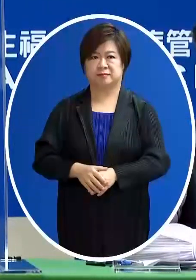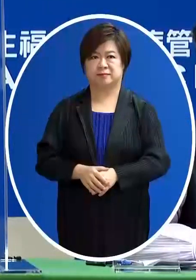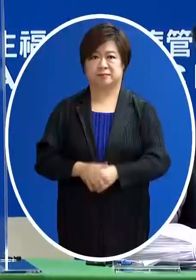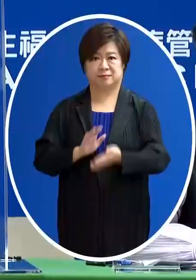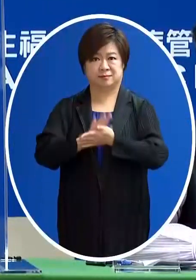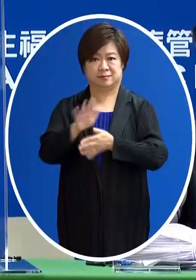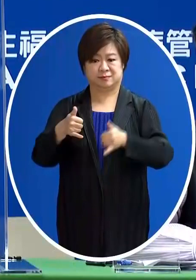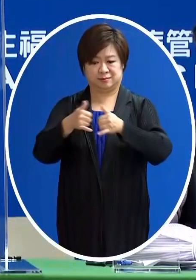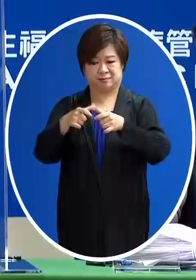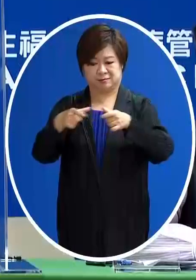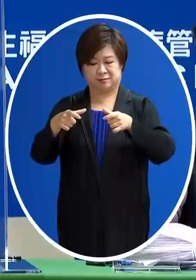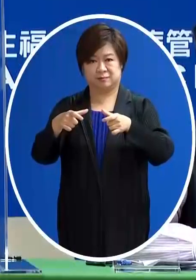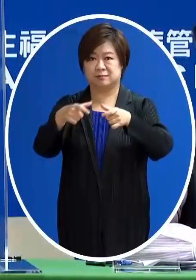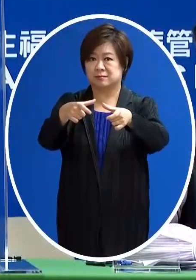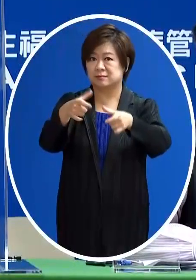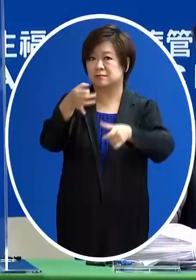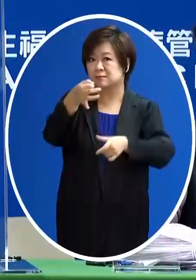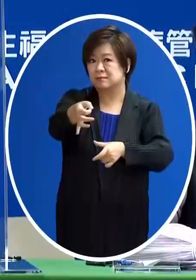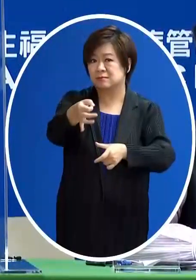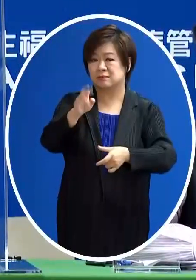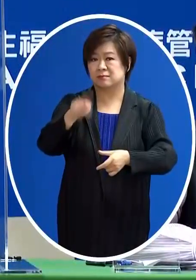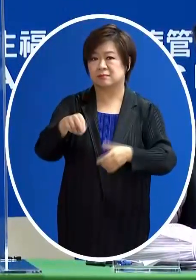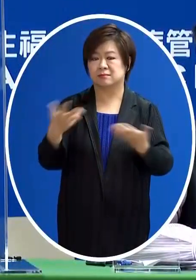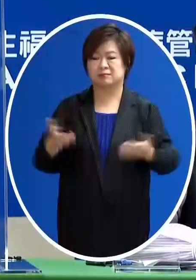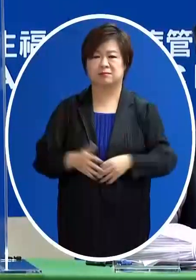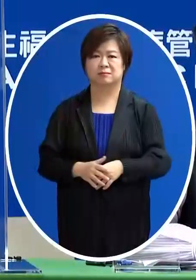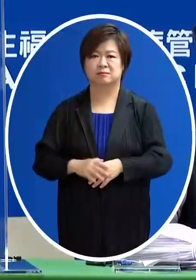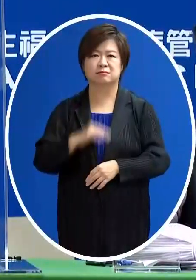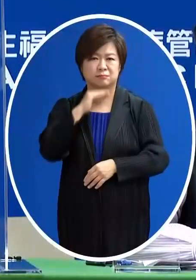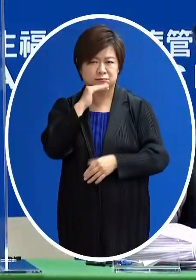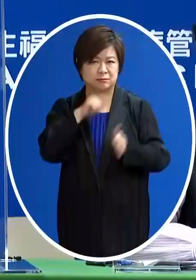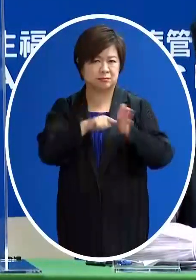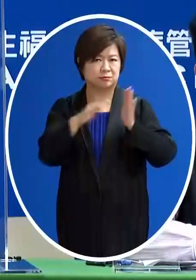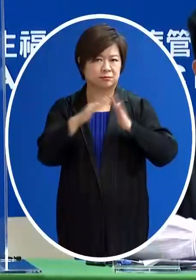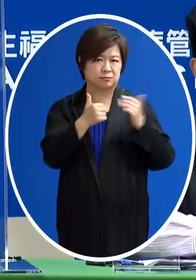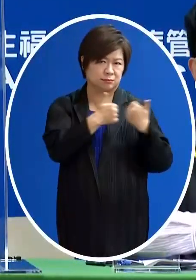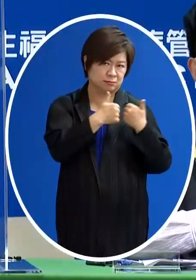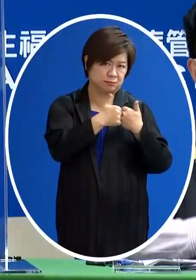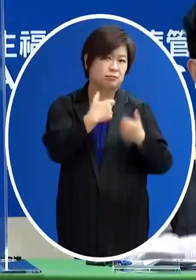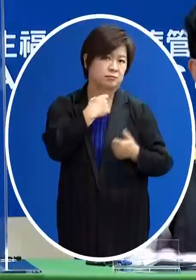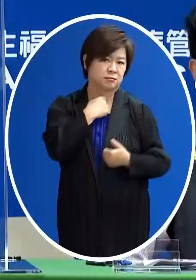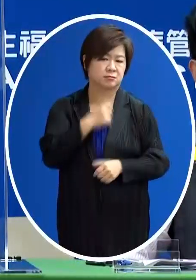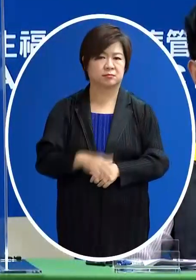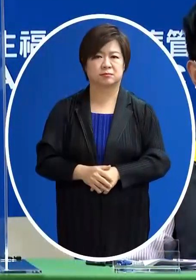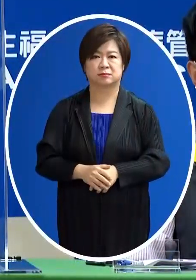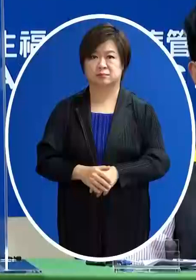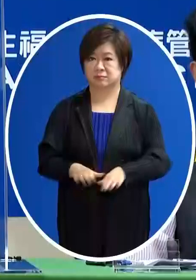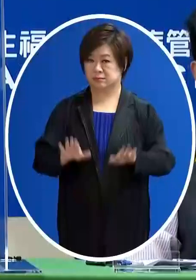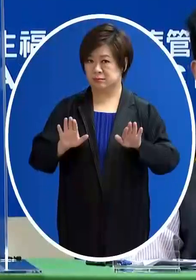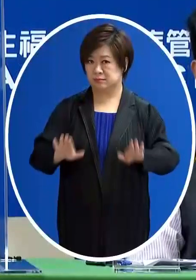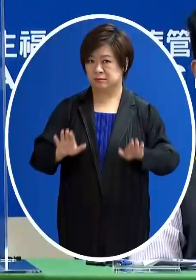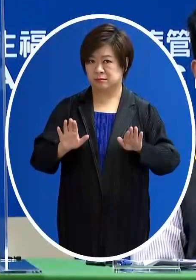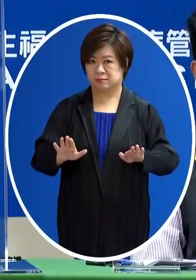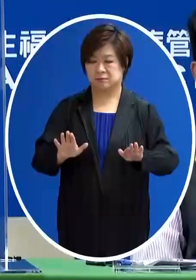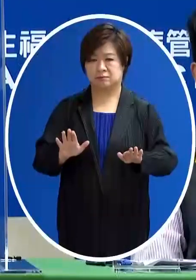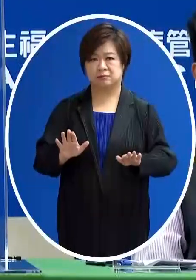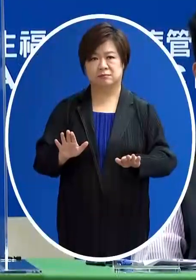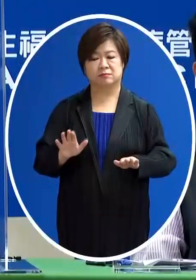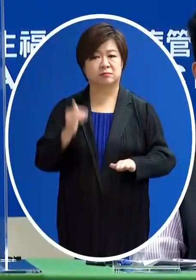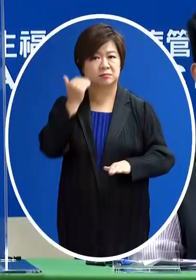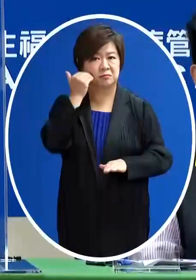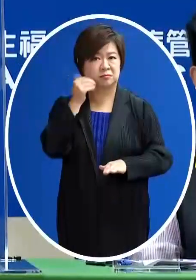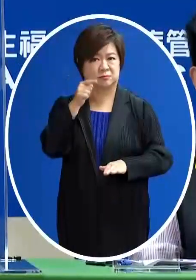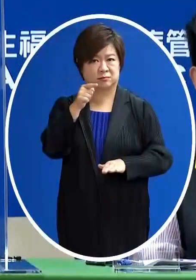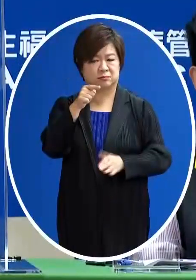名制裡面那恐怕我們要跟專家在考慮 不過目前來講如果以這樣的 只會能夠